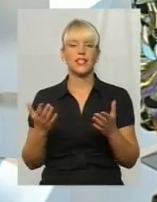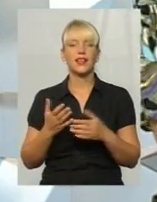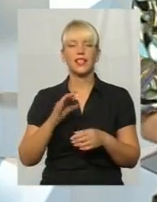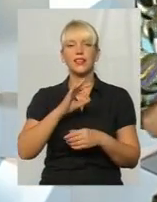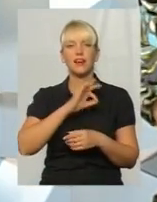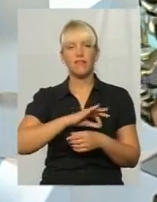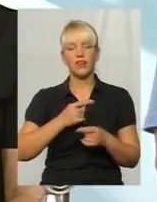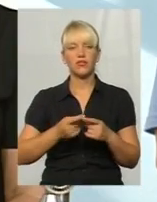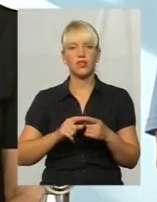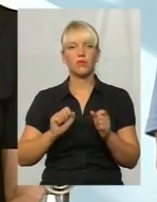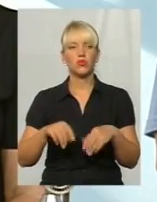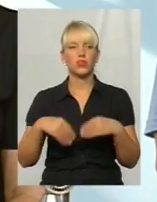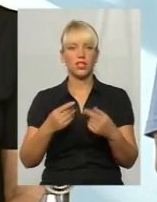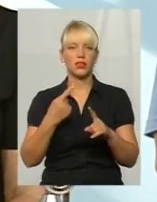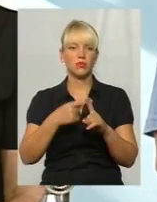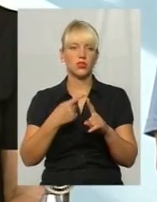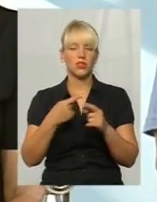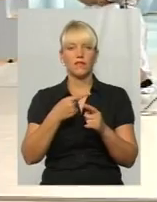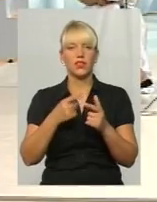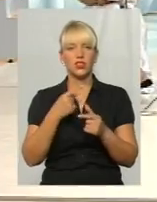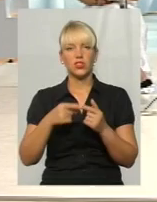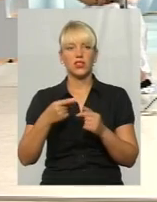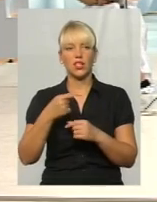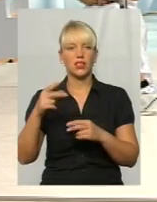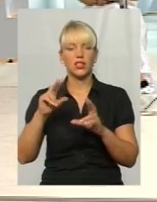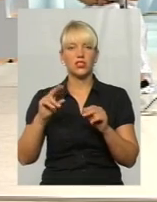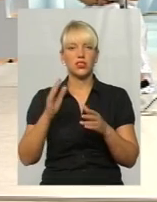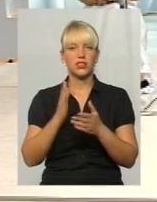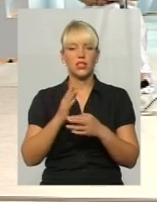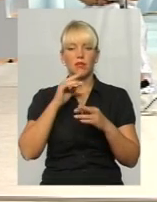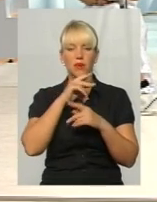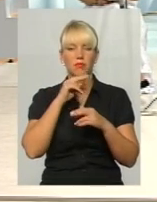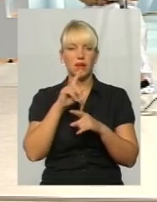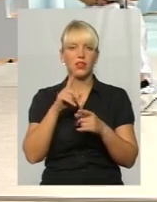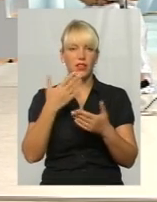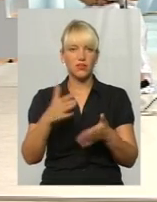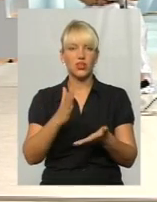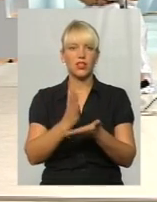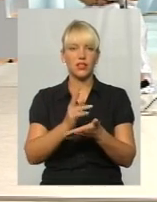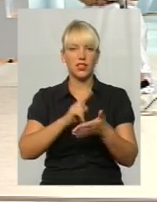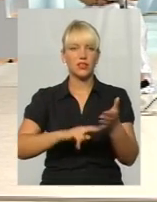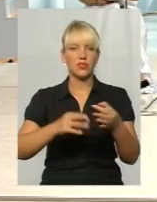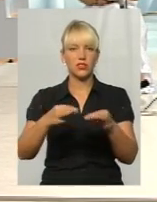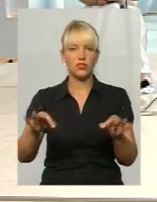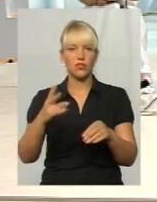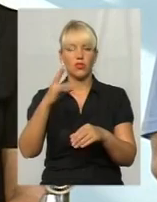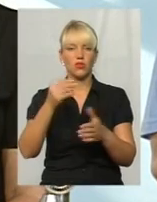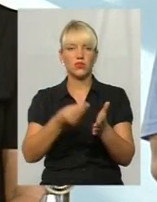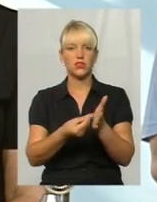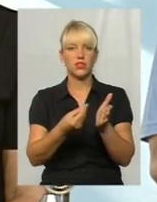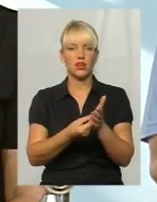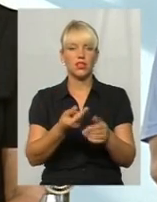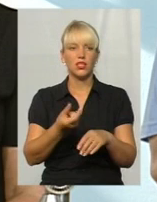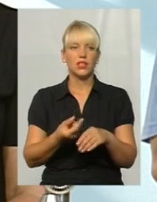вони можуть дати, або ж позитивний чи негативний? Так, на щастя, є препарати, які вже зареєстровані, але ціна дуже